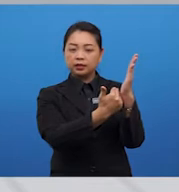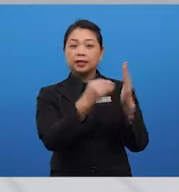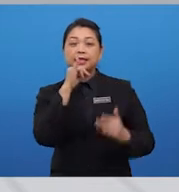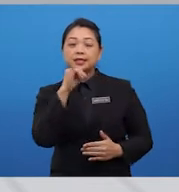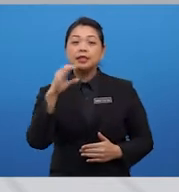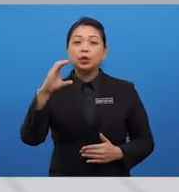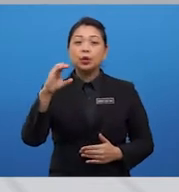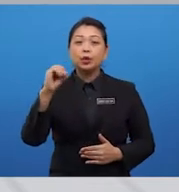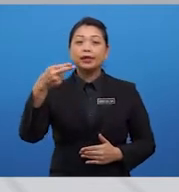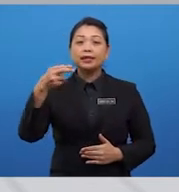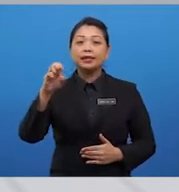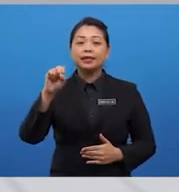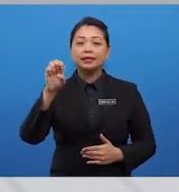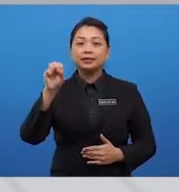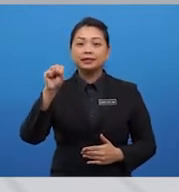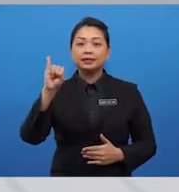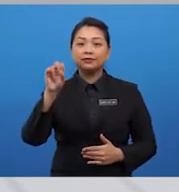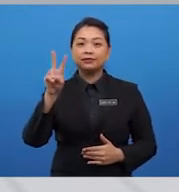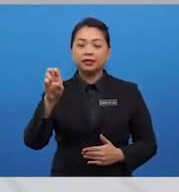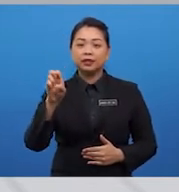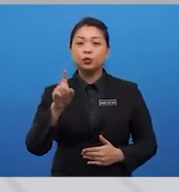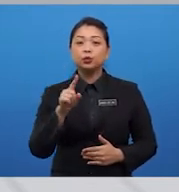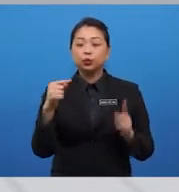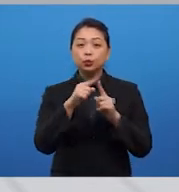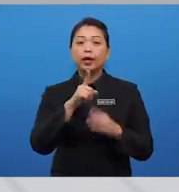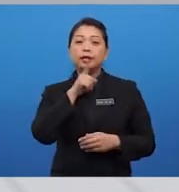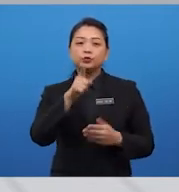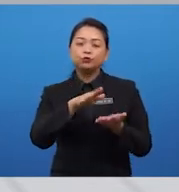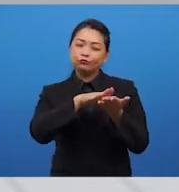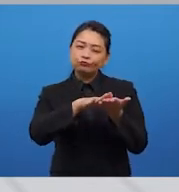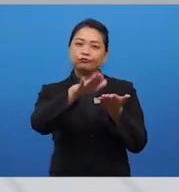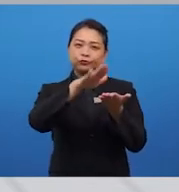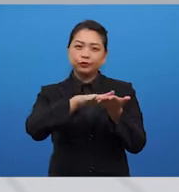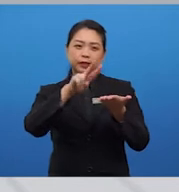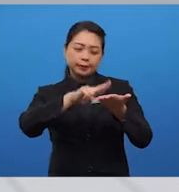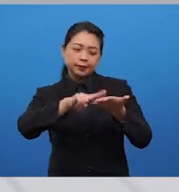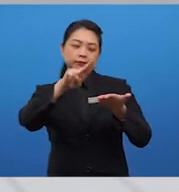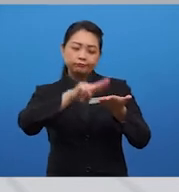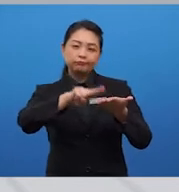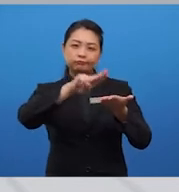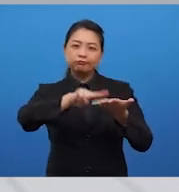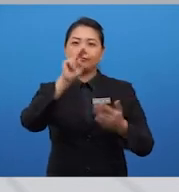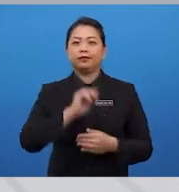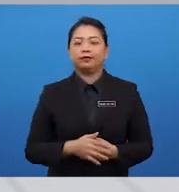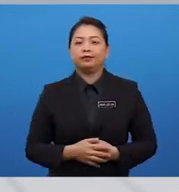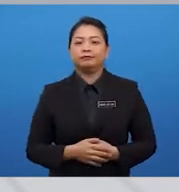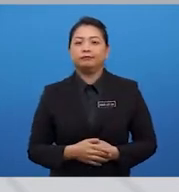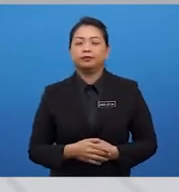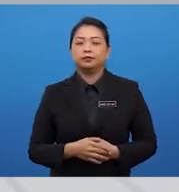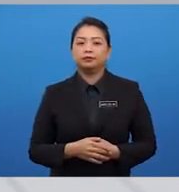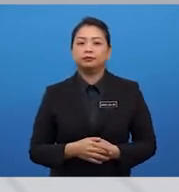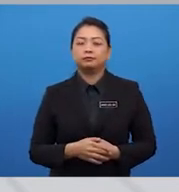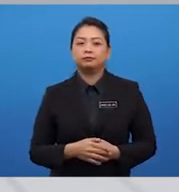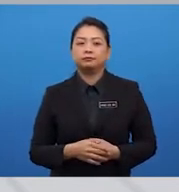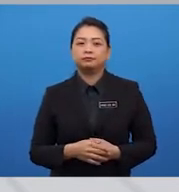cohesive. and this will ensure a smooth reading of your readers. To